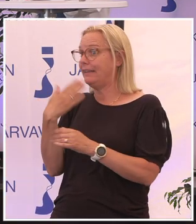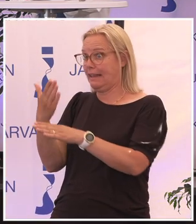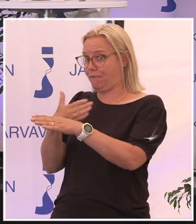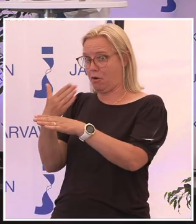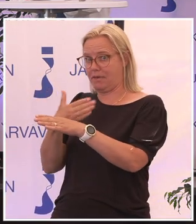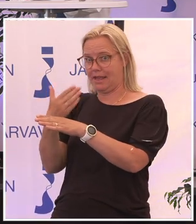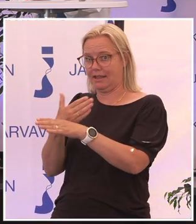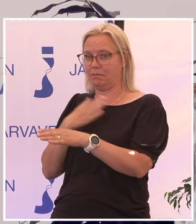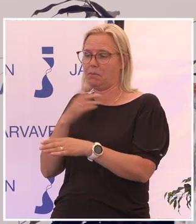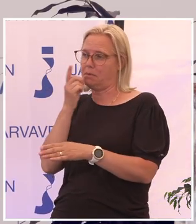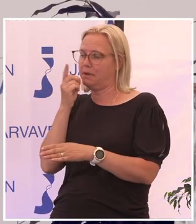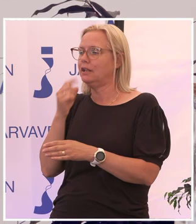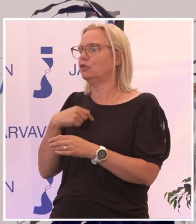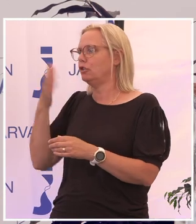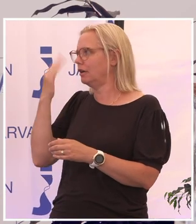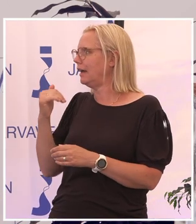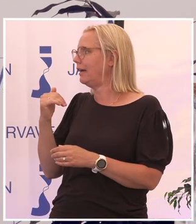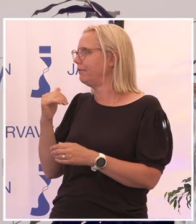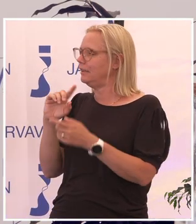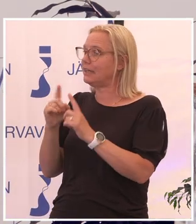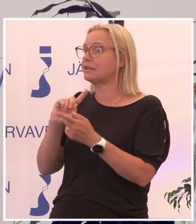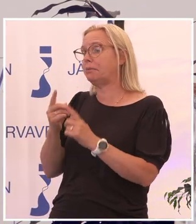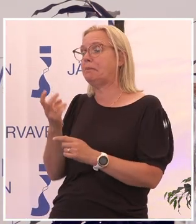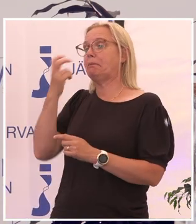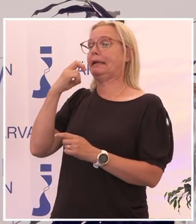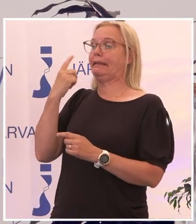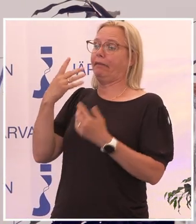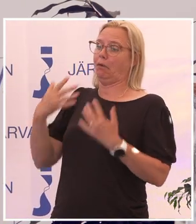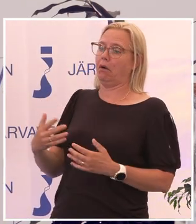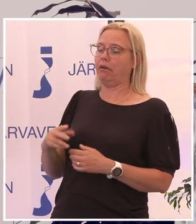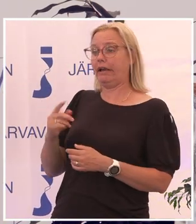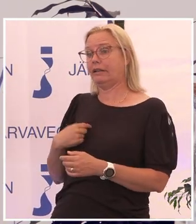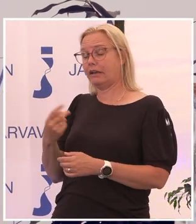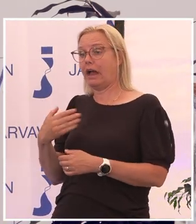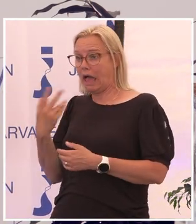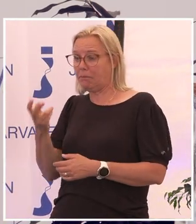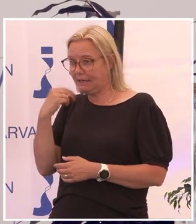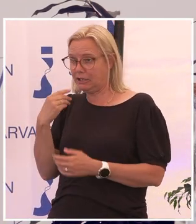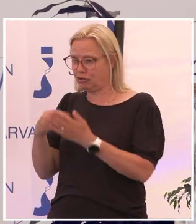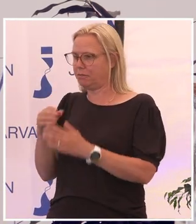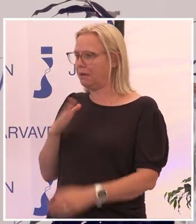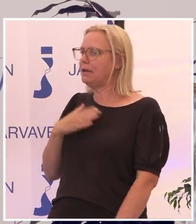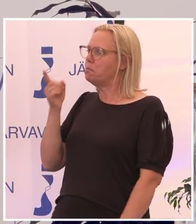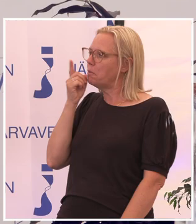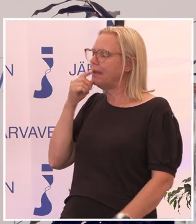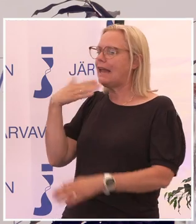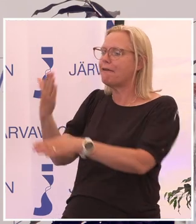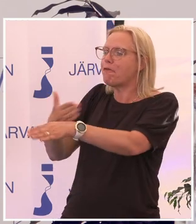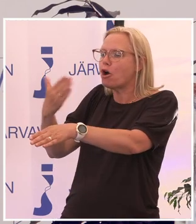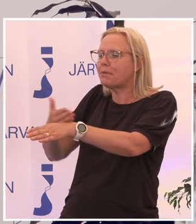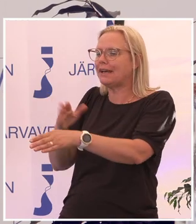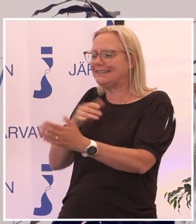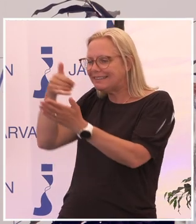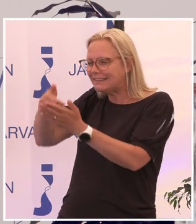för att jag kanske en dag blir blind eller att jag är blind när jag köper den. Den har liksom det jag